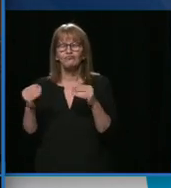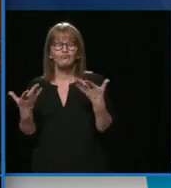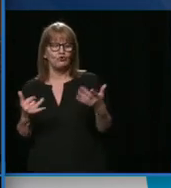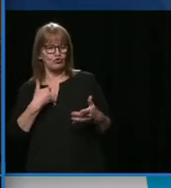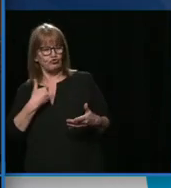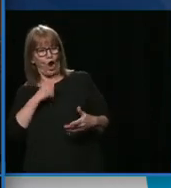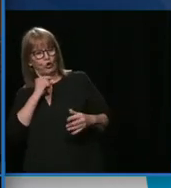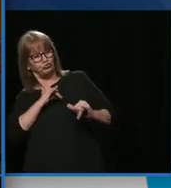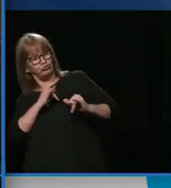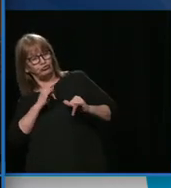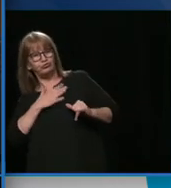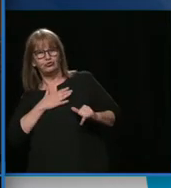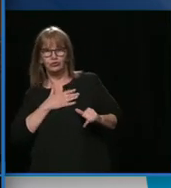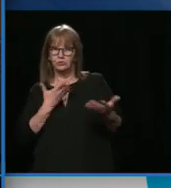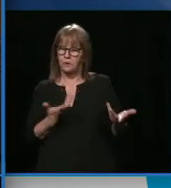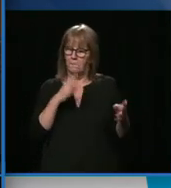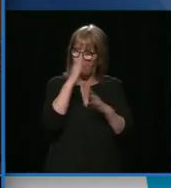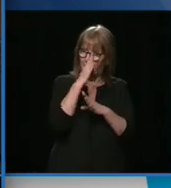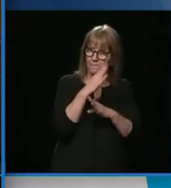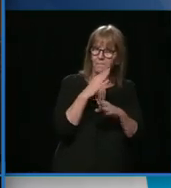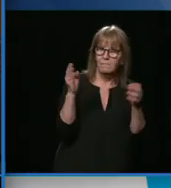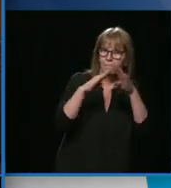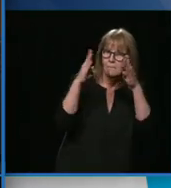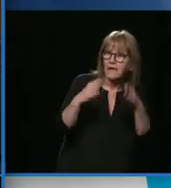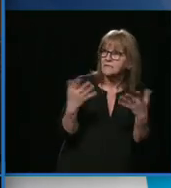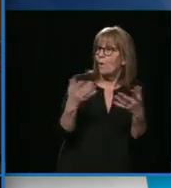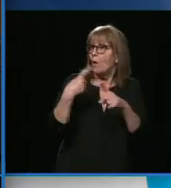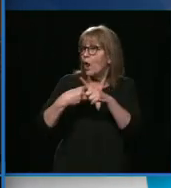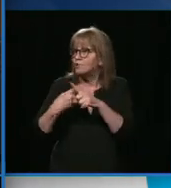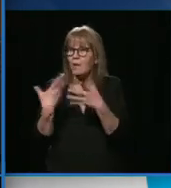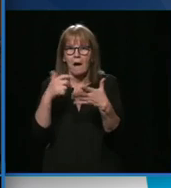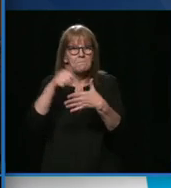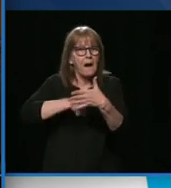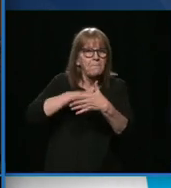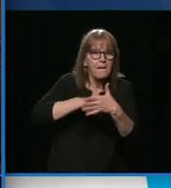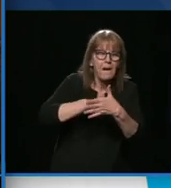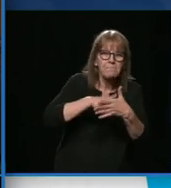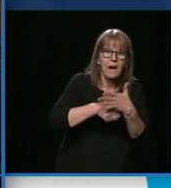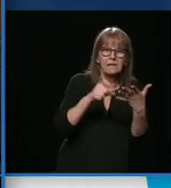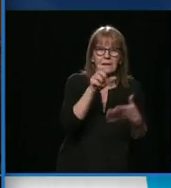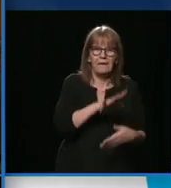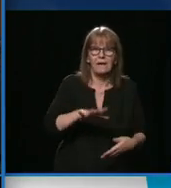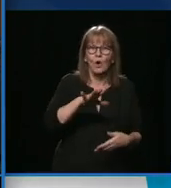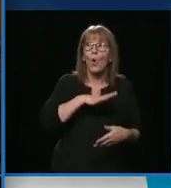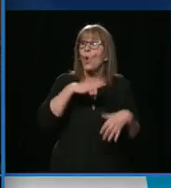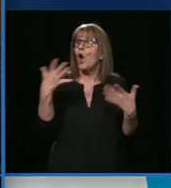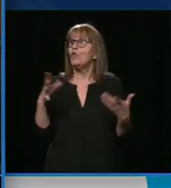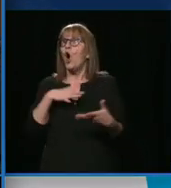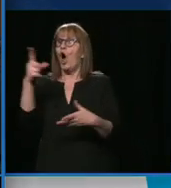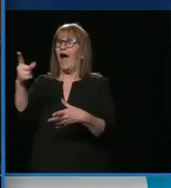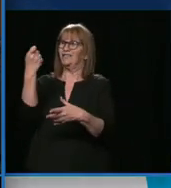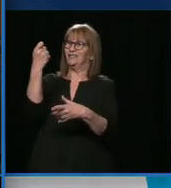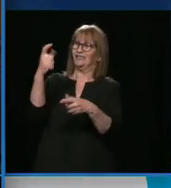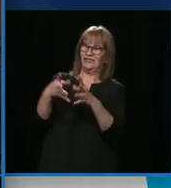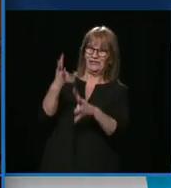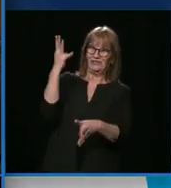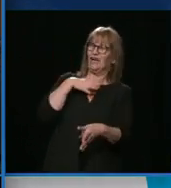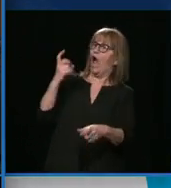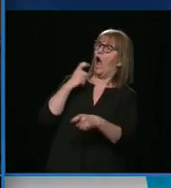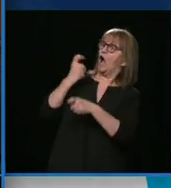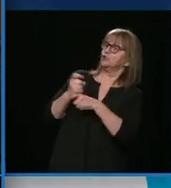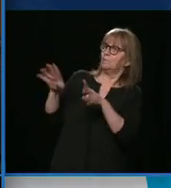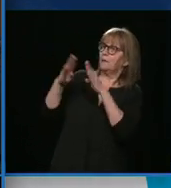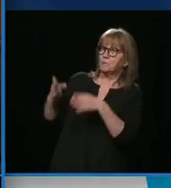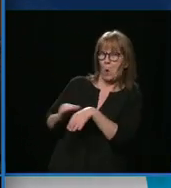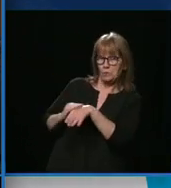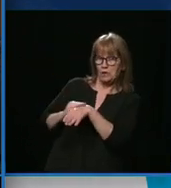Chaque semaine, on voit des articles sur les 100 000 logements manquants au Québec ou sur des gens fortunés qui flippent des maisons ou des blocs d'appartements pour faire une passe